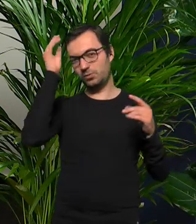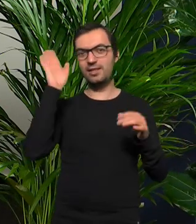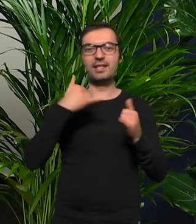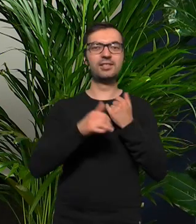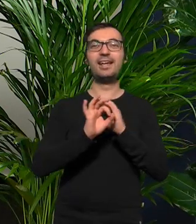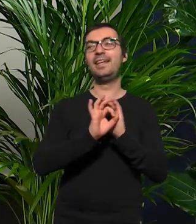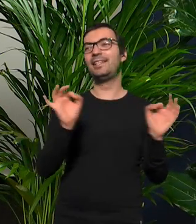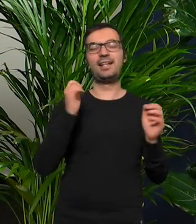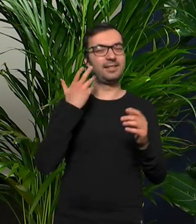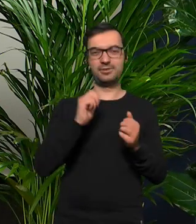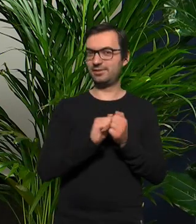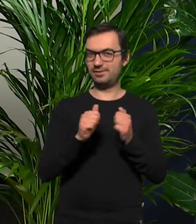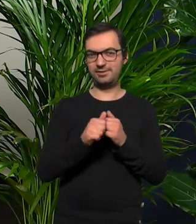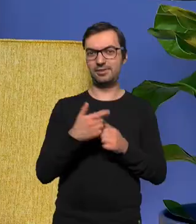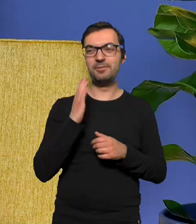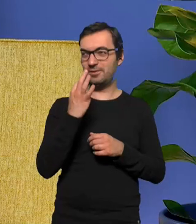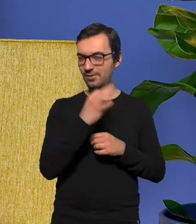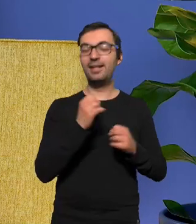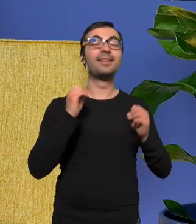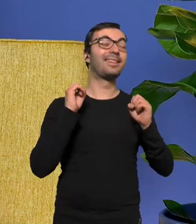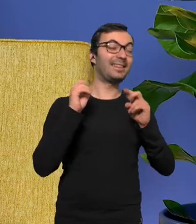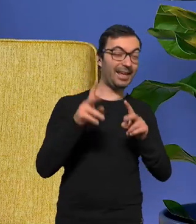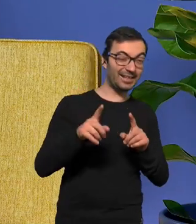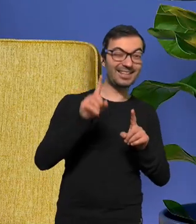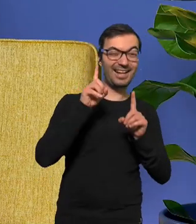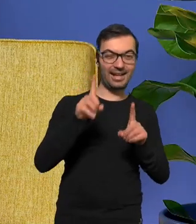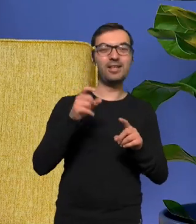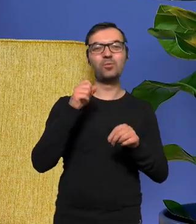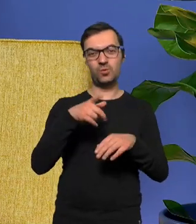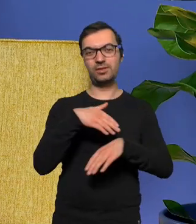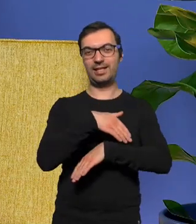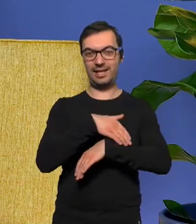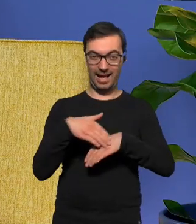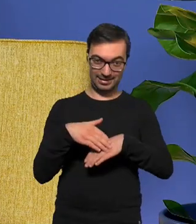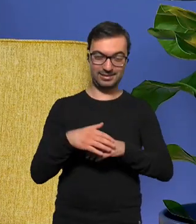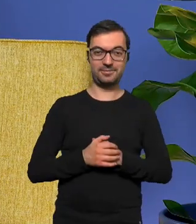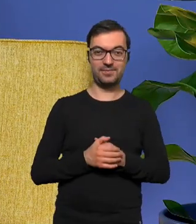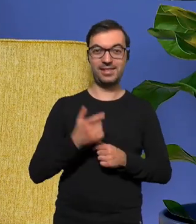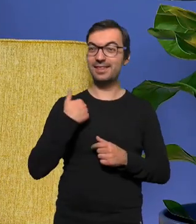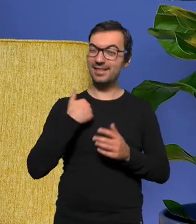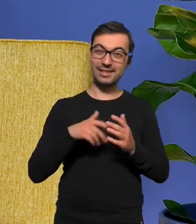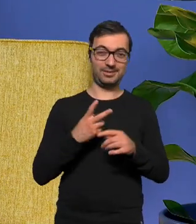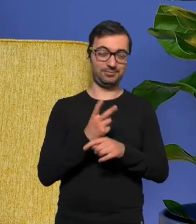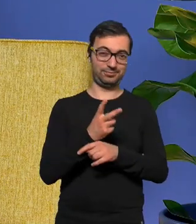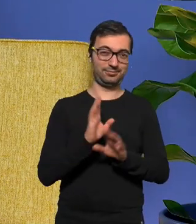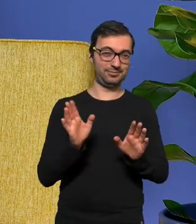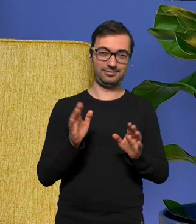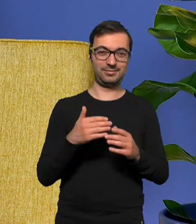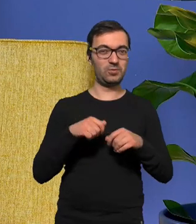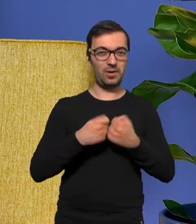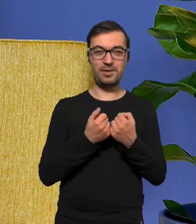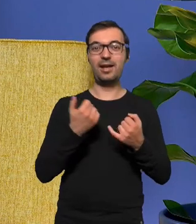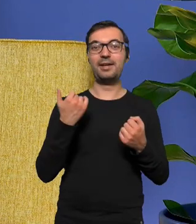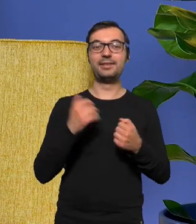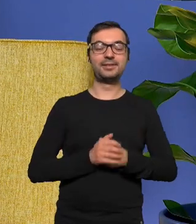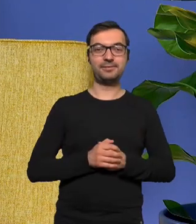będzie perfekcyjnie to jest twoje No tak ale jednak są granice których których nie chciałbym przekroczyć a